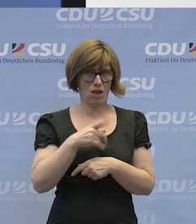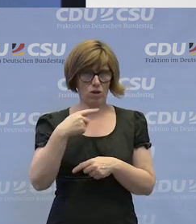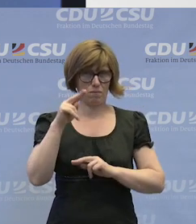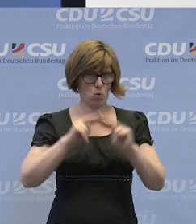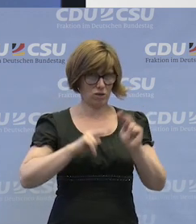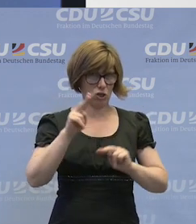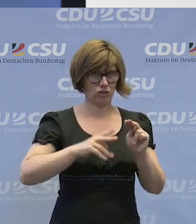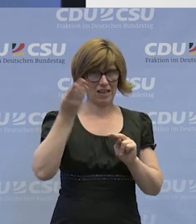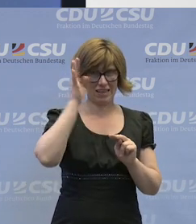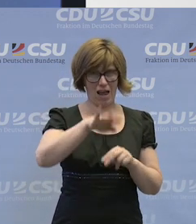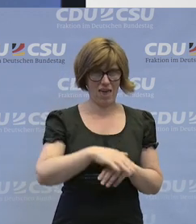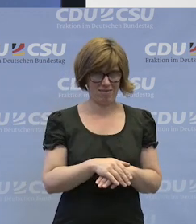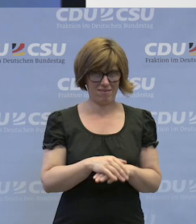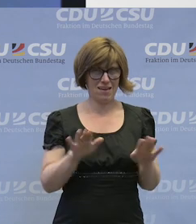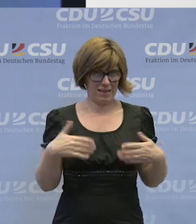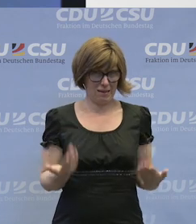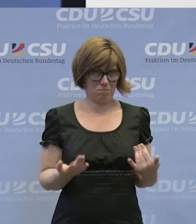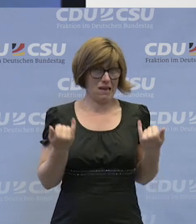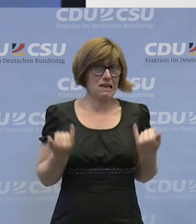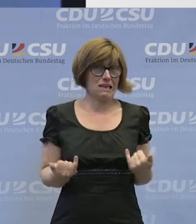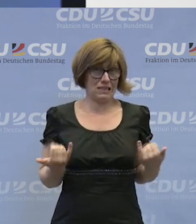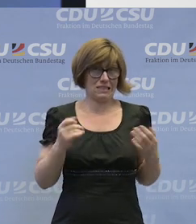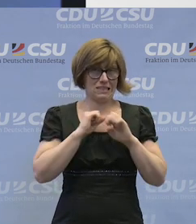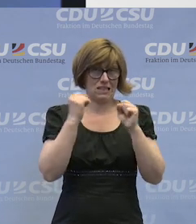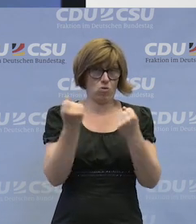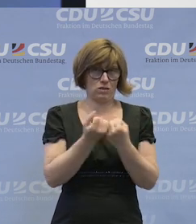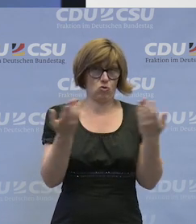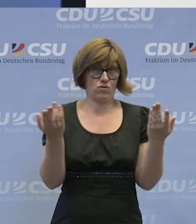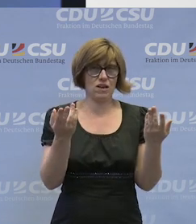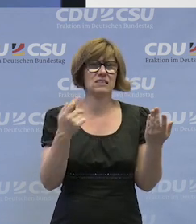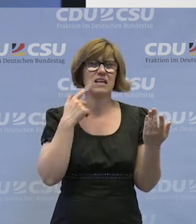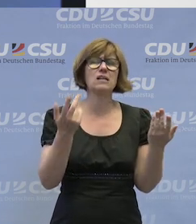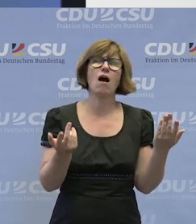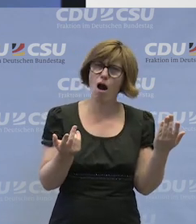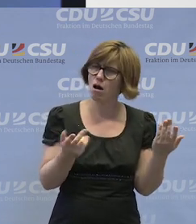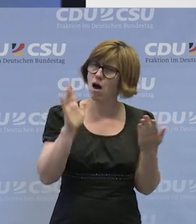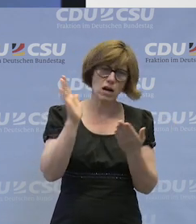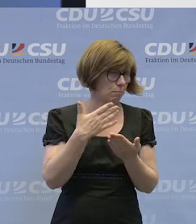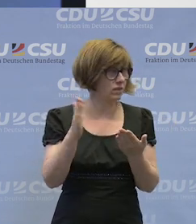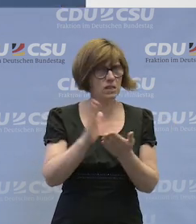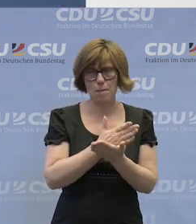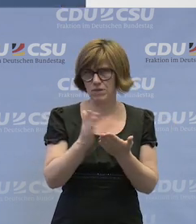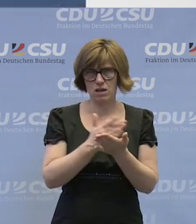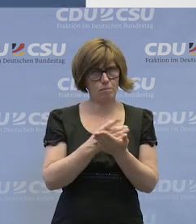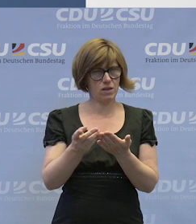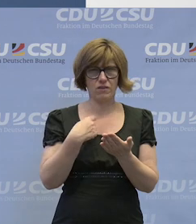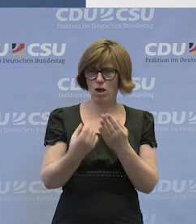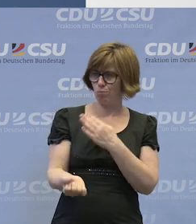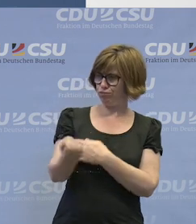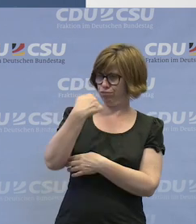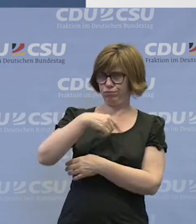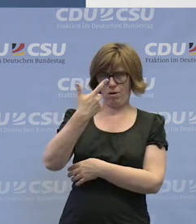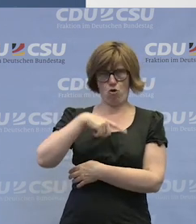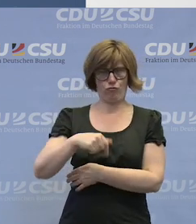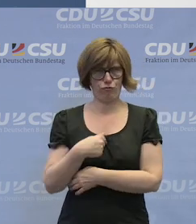unterschiedliche Talente. Und jetzt könnte es ja mal sein, dass jemand sagt, so, das klappt alles nicht und ich fühle mich von allen überfahren.